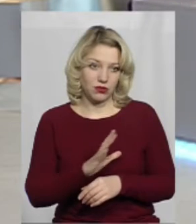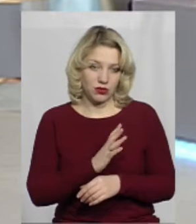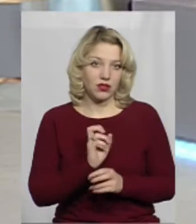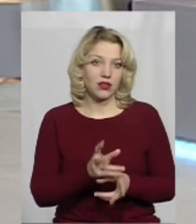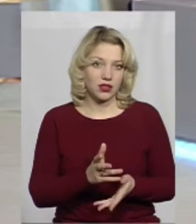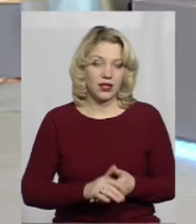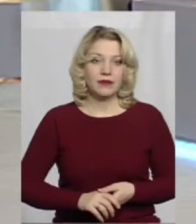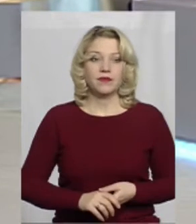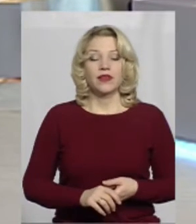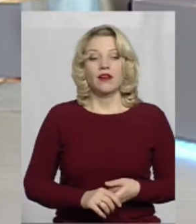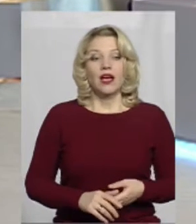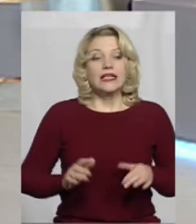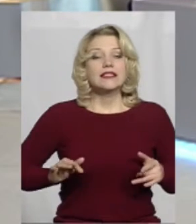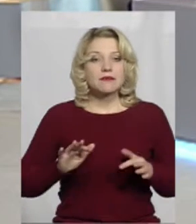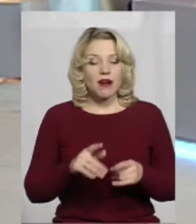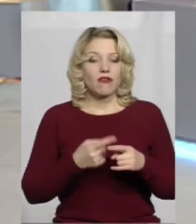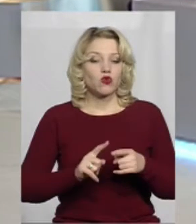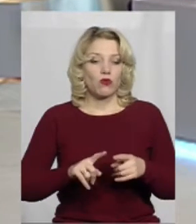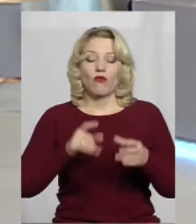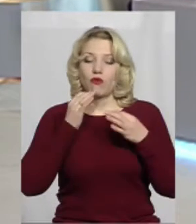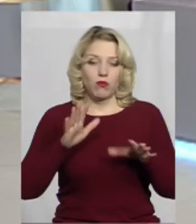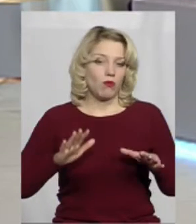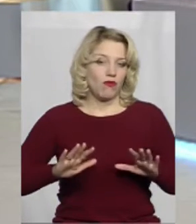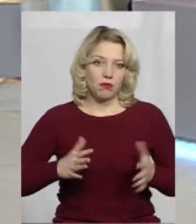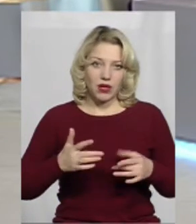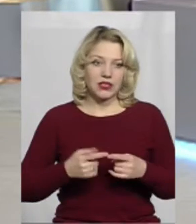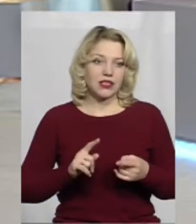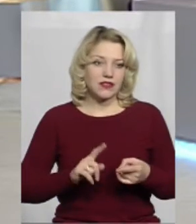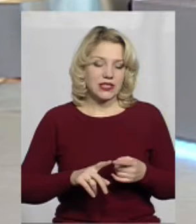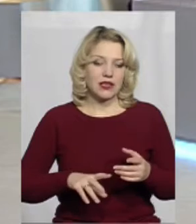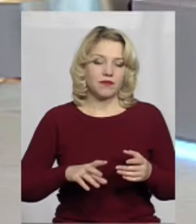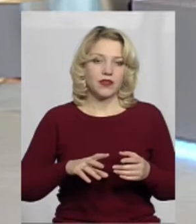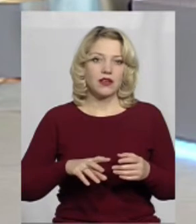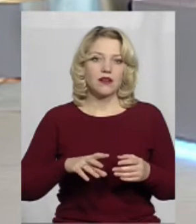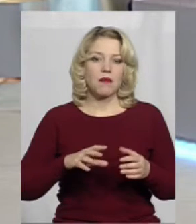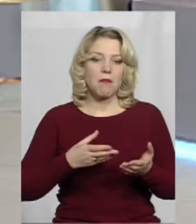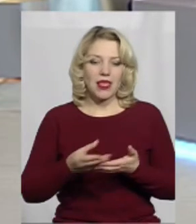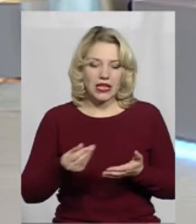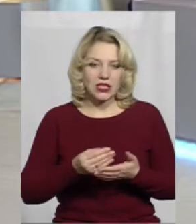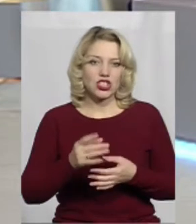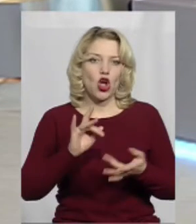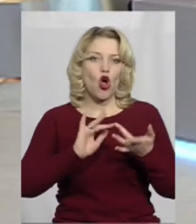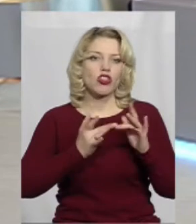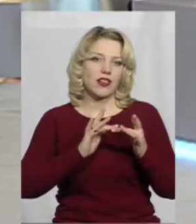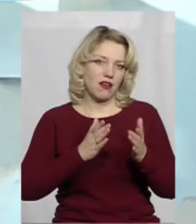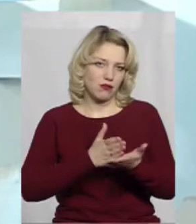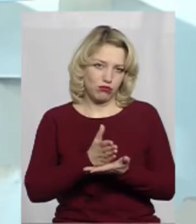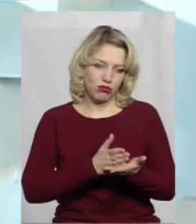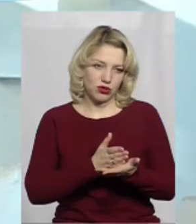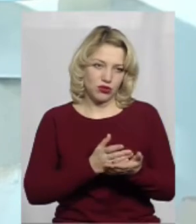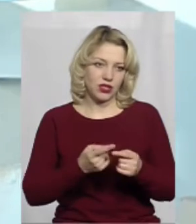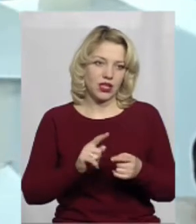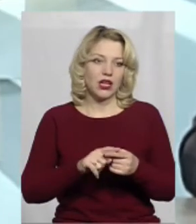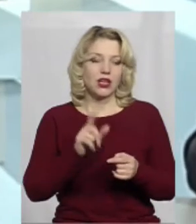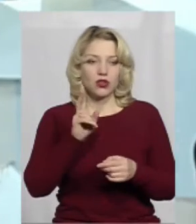Справа в тому, що в будь-якому випадку здійснюються платежі за комунальні послуги. Тій саме бабуся, вона ж все одно